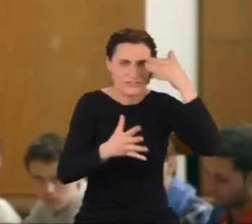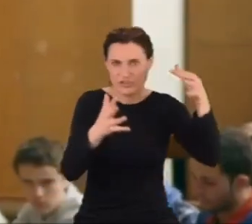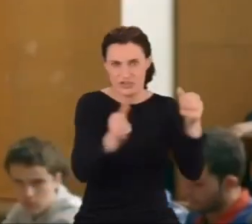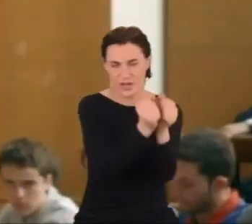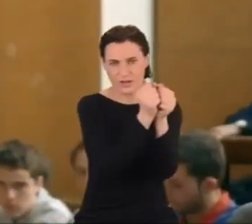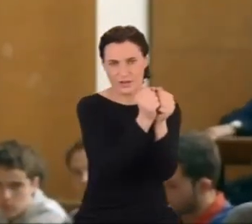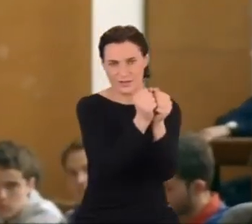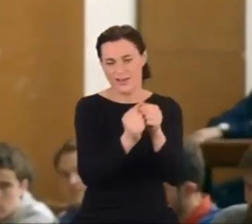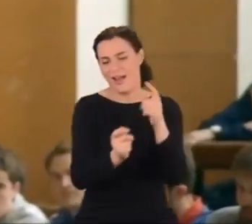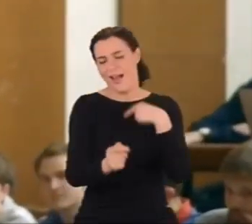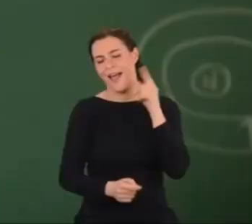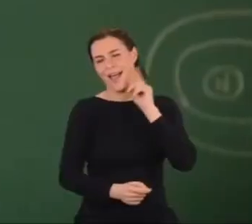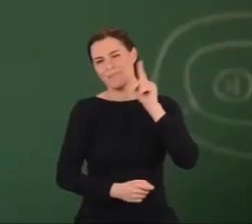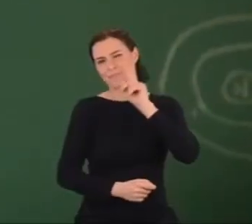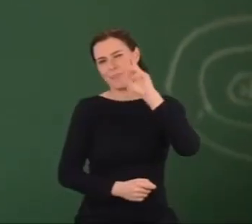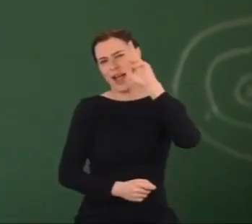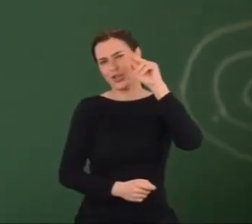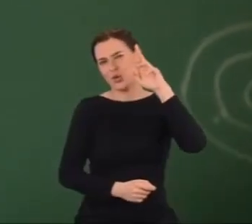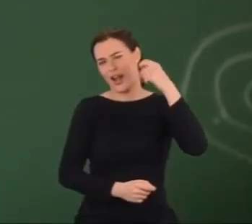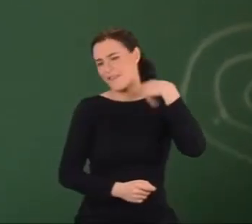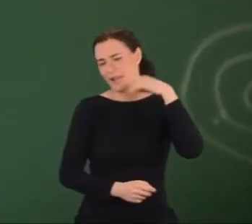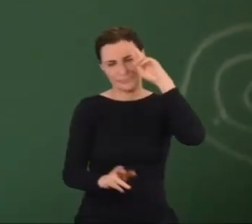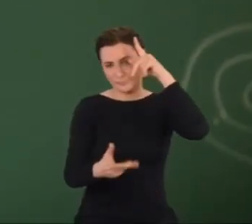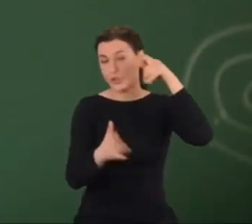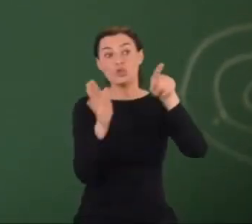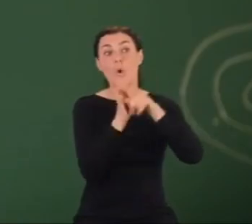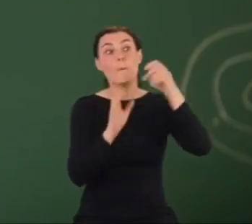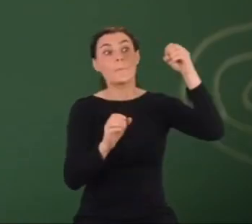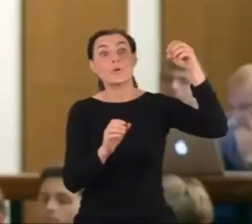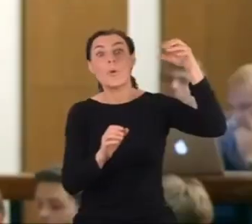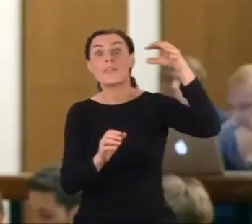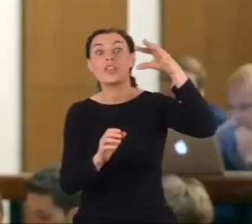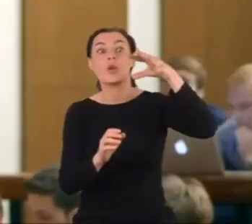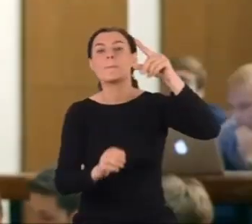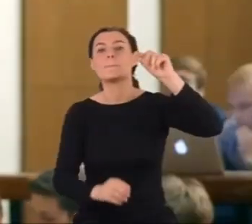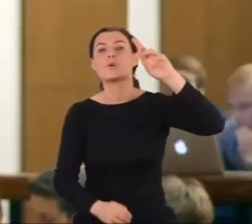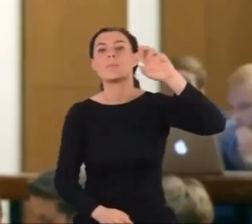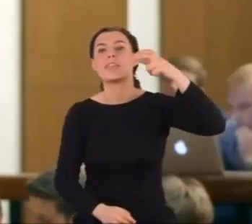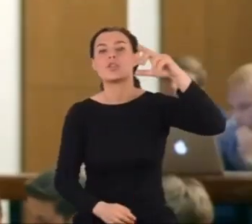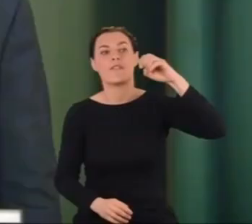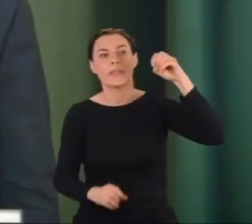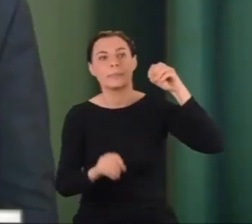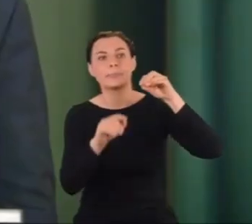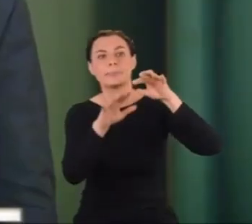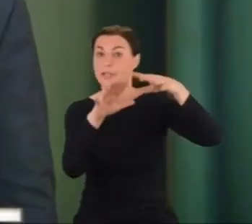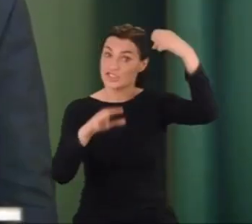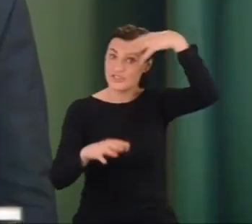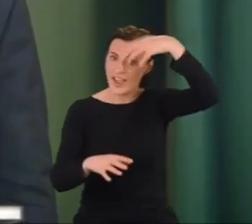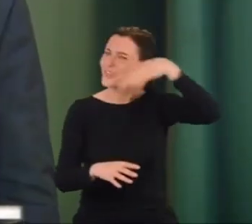Majorana od razu zrozumiał, że owo promieniowanie to nie światło, tylko neutrony.